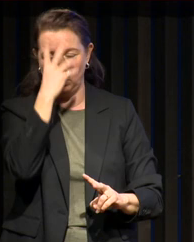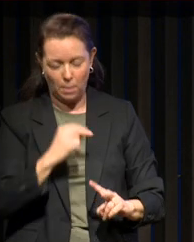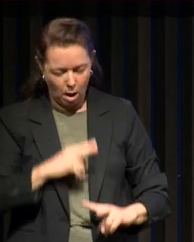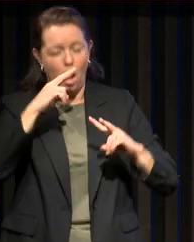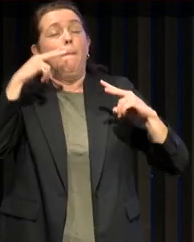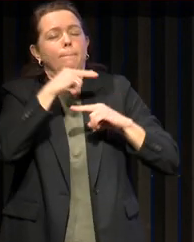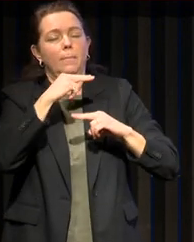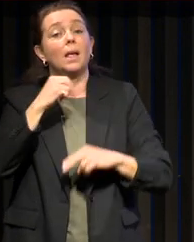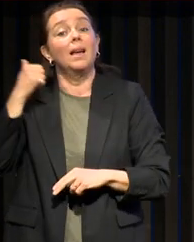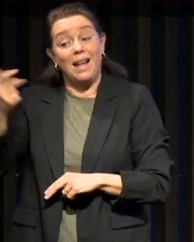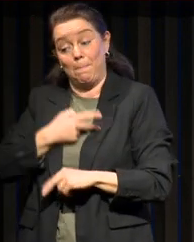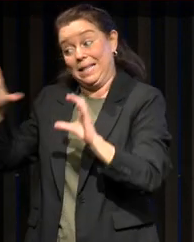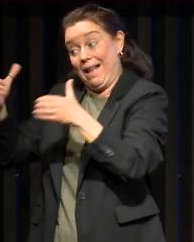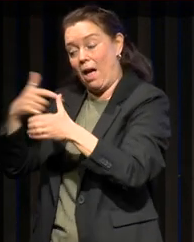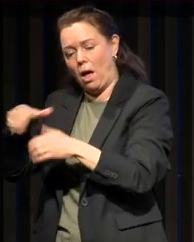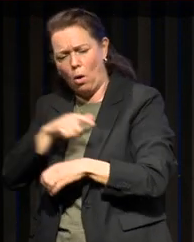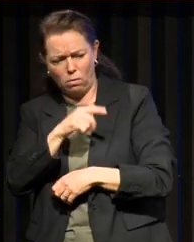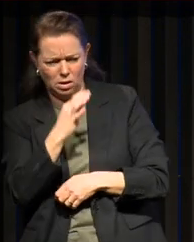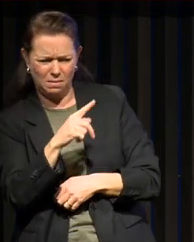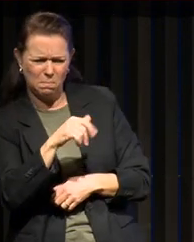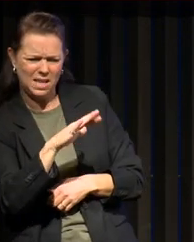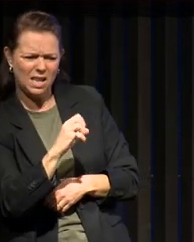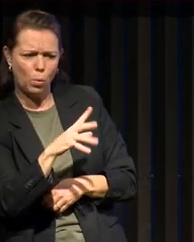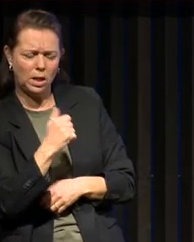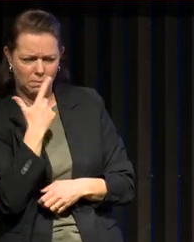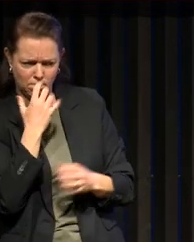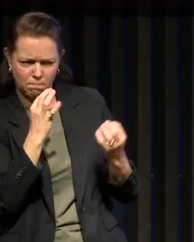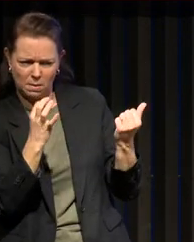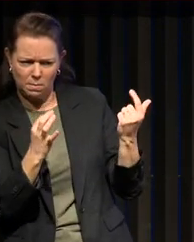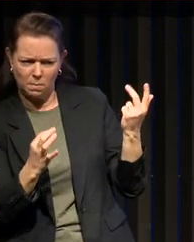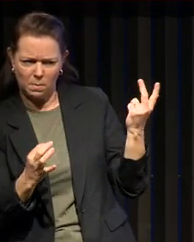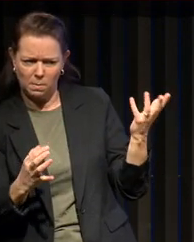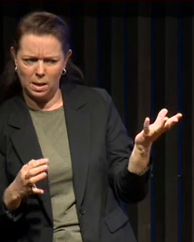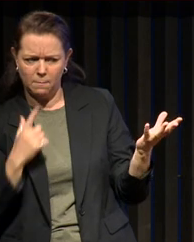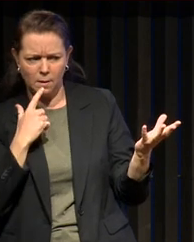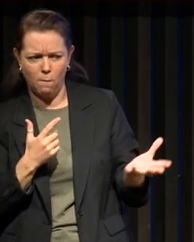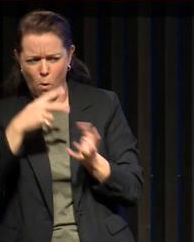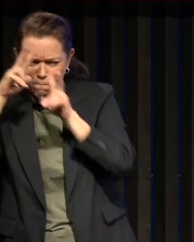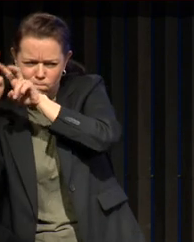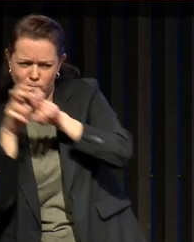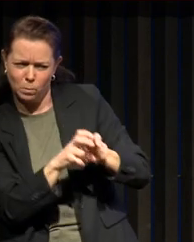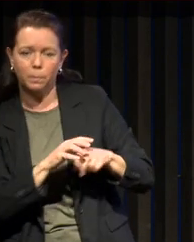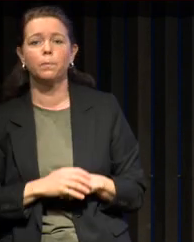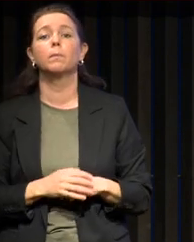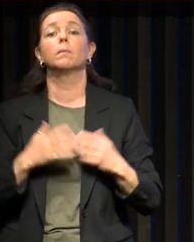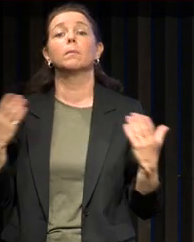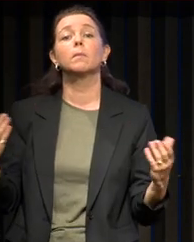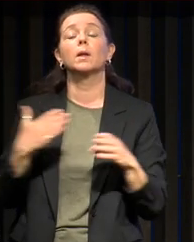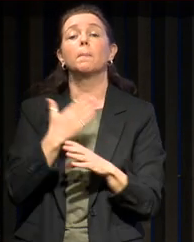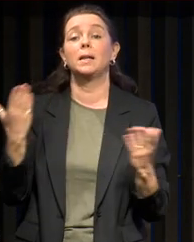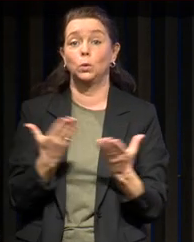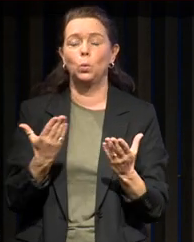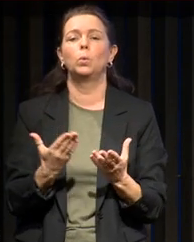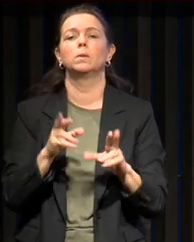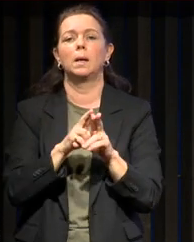médecins de la description clinique de Pickwick. Alors, cette réappropriation, elle se passe où ? Eh bien, elle se passe à la Royal Society of Medicine,